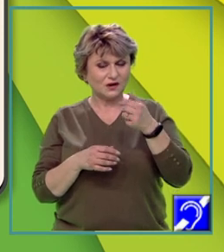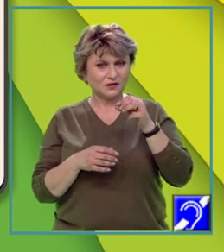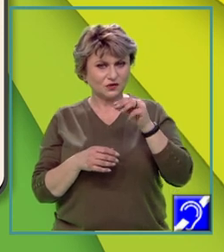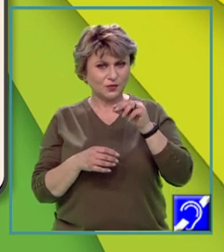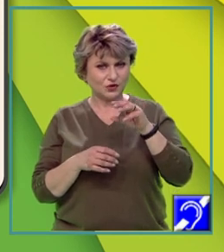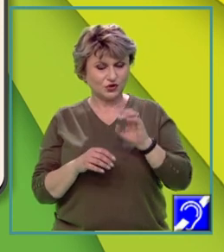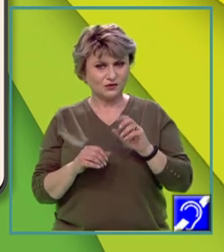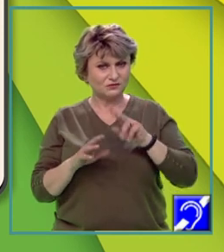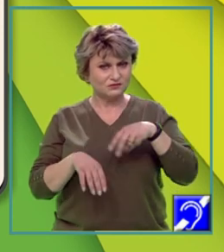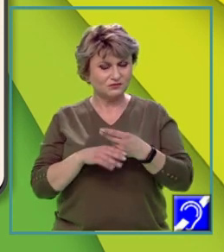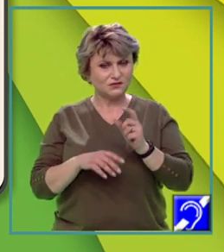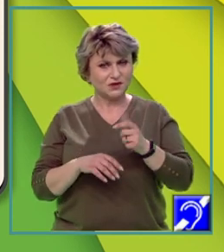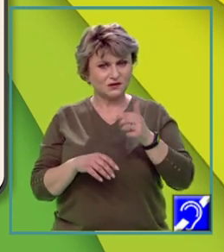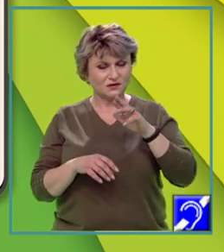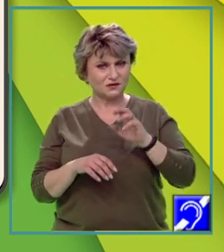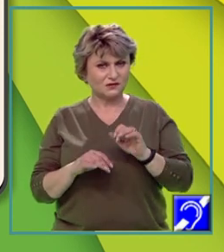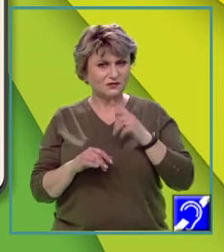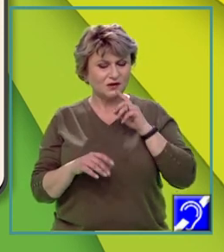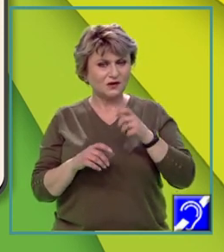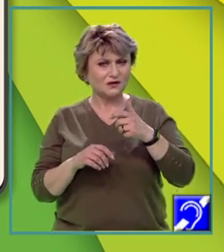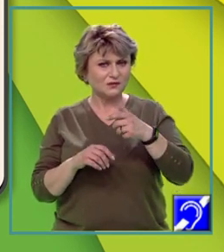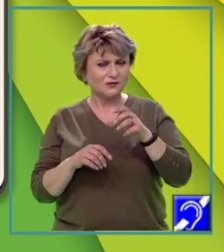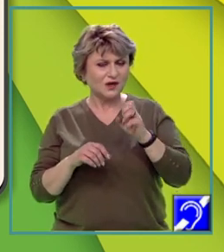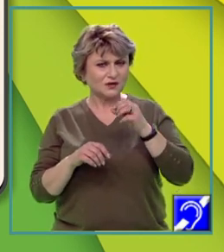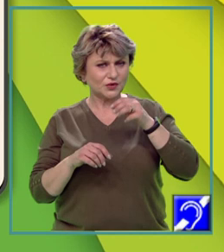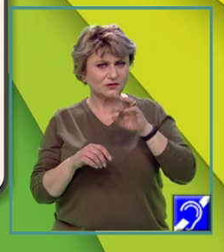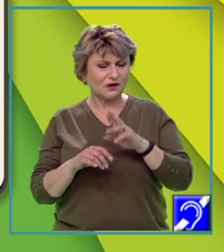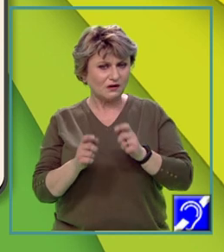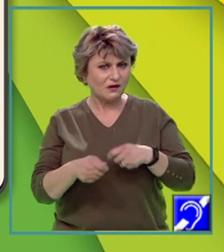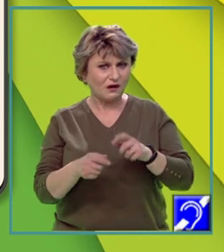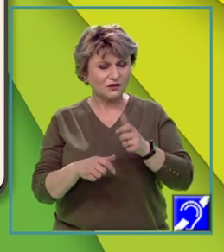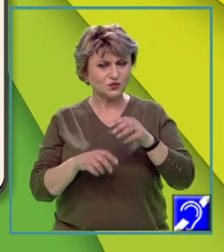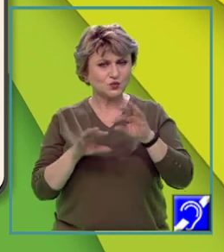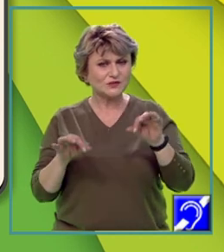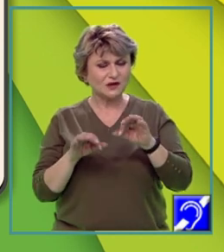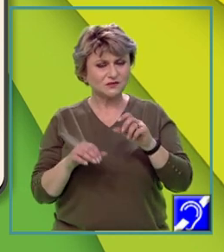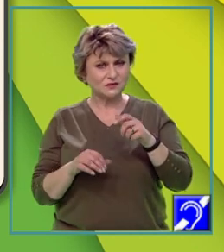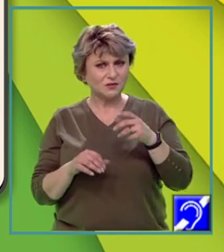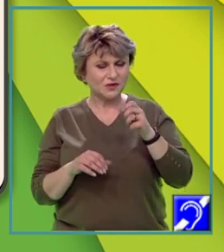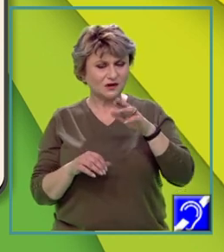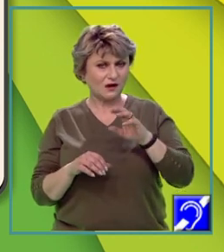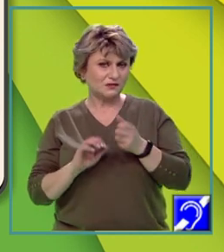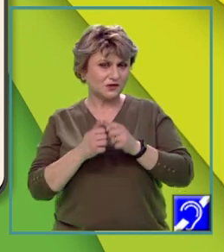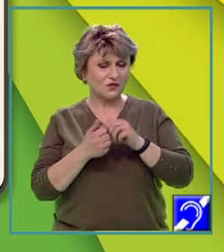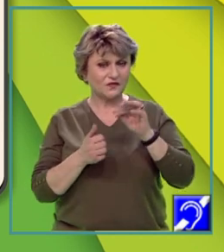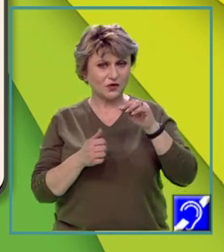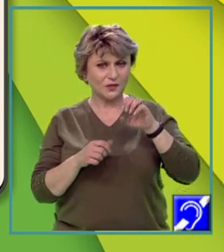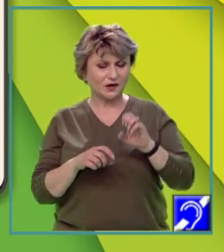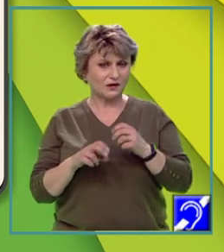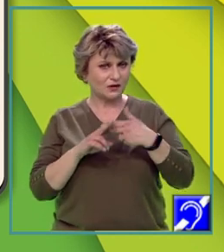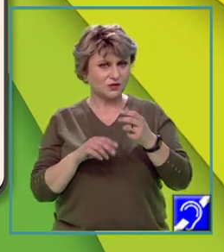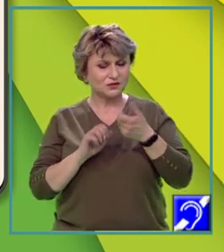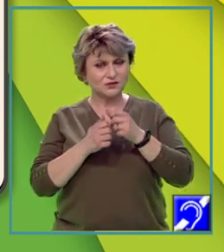prăbușirea ale unor cariere de exploatarea zăcărmintelor de substanțe minerale, sau pot fi fenomene naturale, cum ar fi